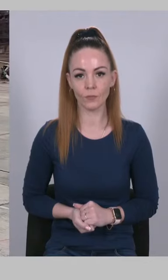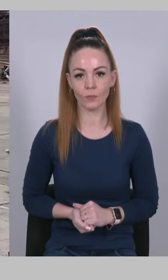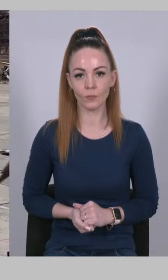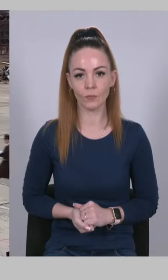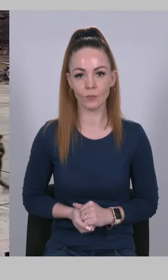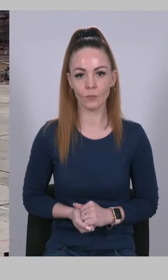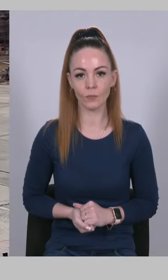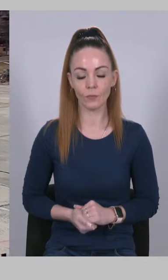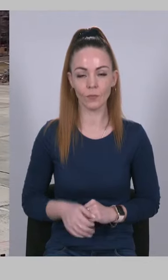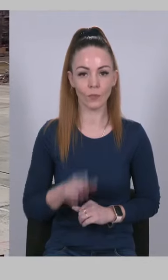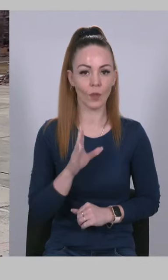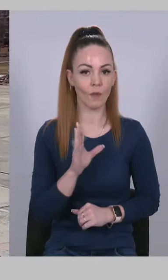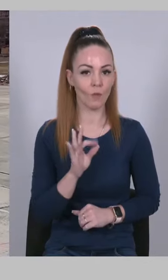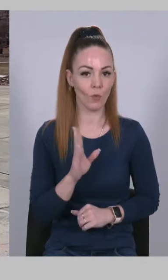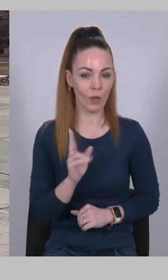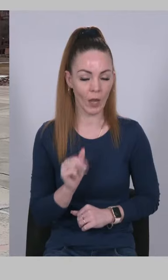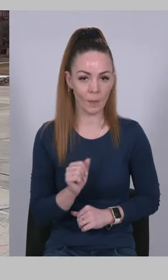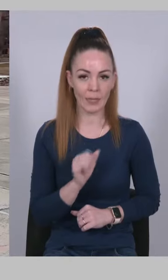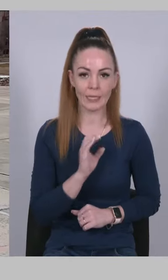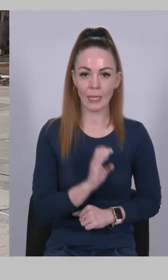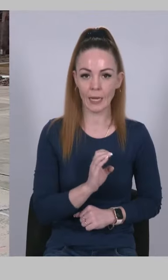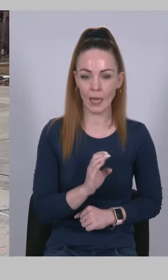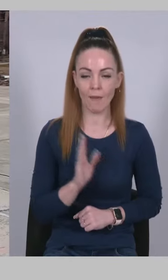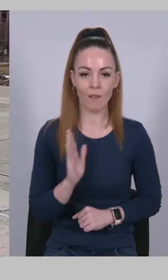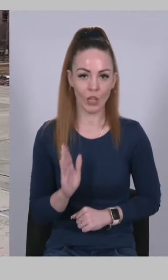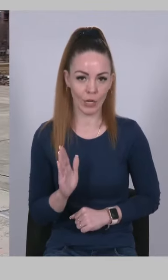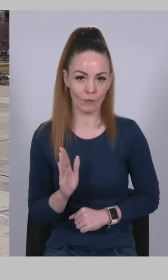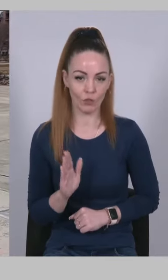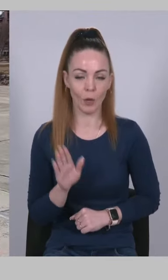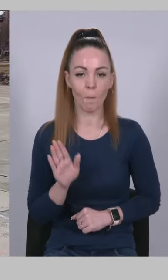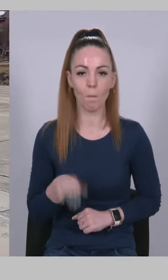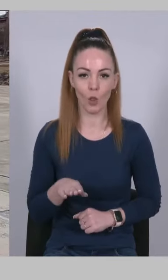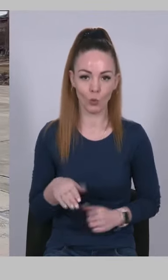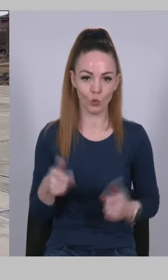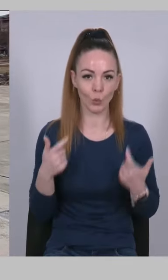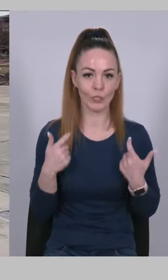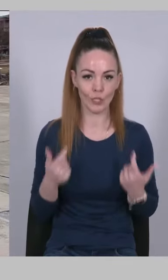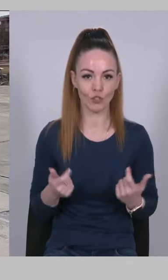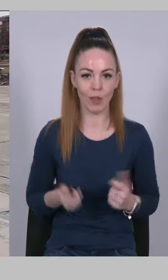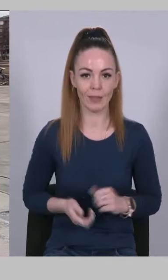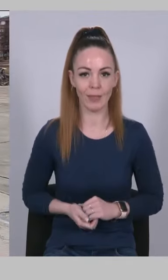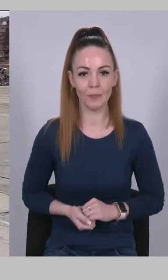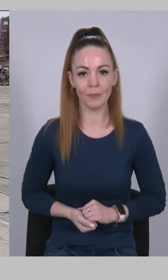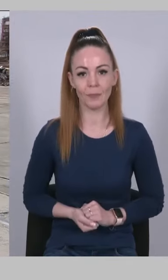Добка Сергія Валерійовича, молодшого сержанта.